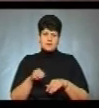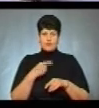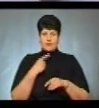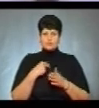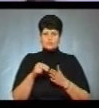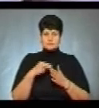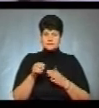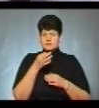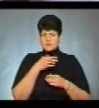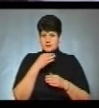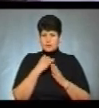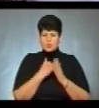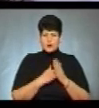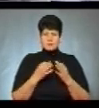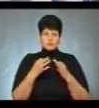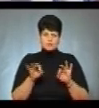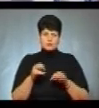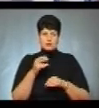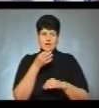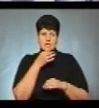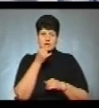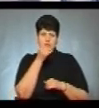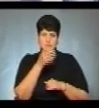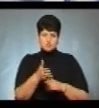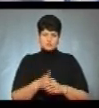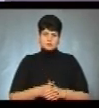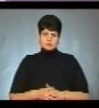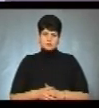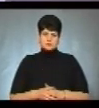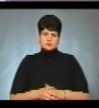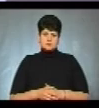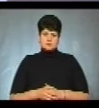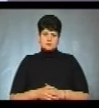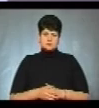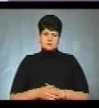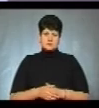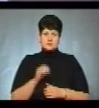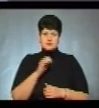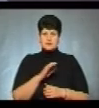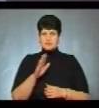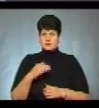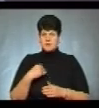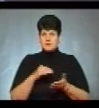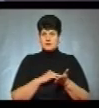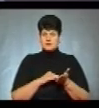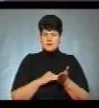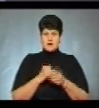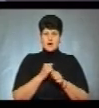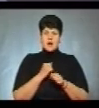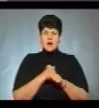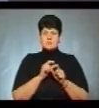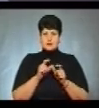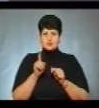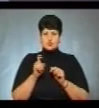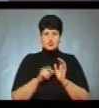придбати медикаменти за програмою «Доступні ліки» не може. Світлана Володимировна мені виписала, аптека 168